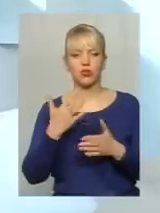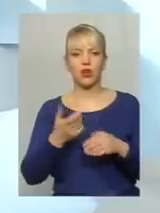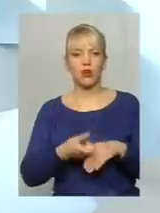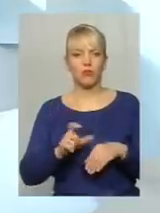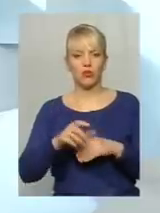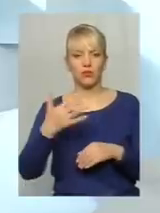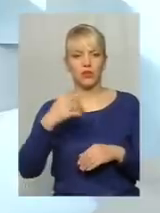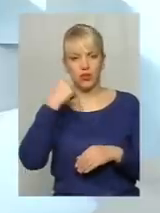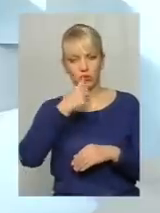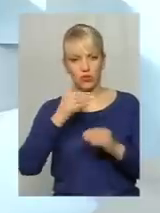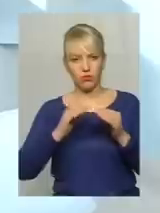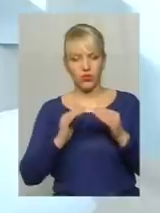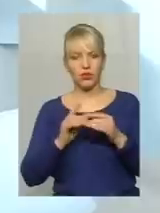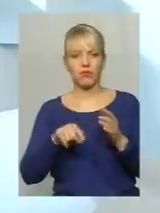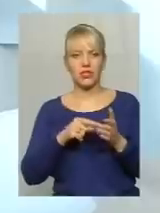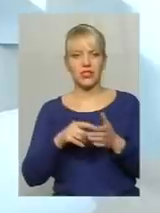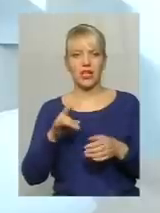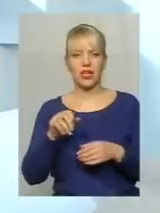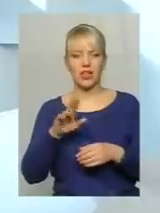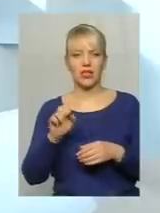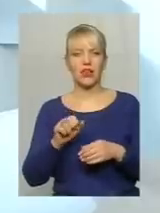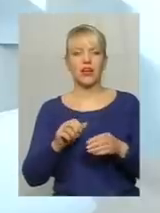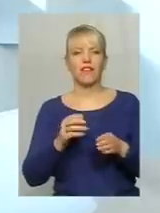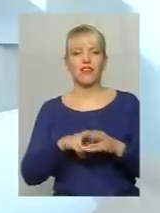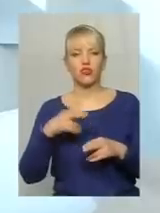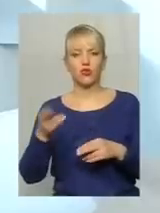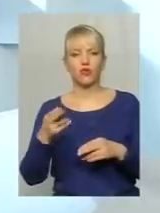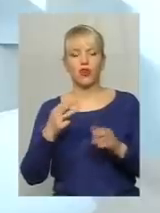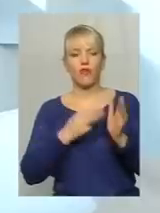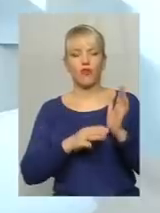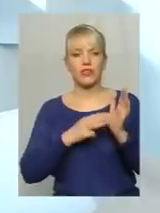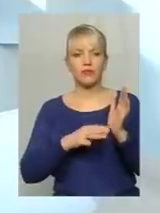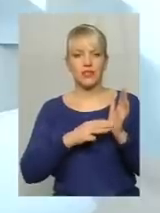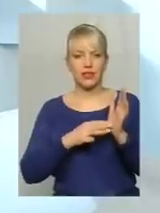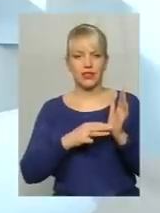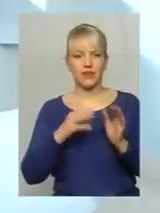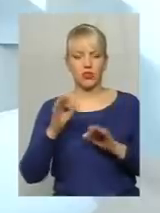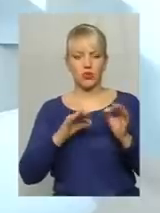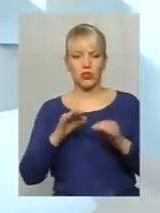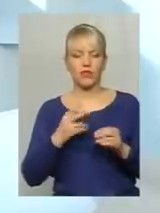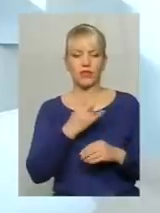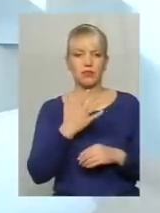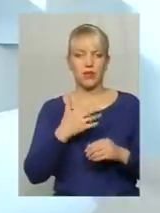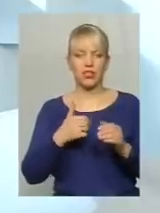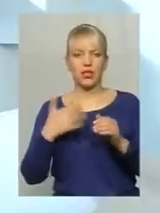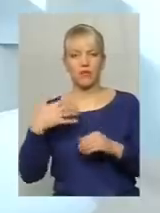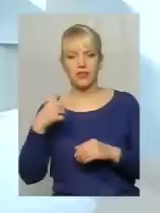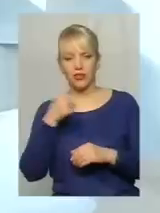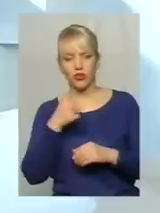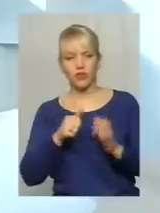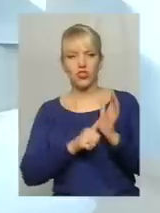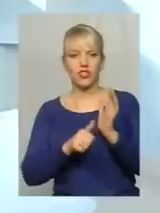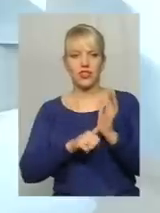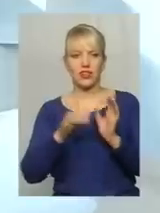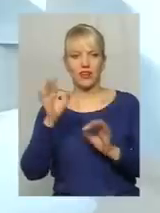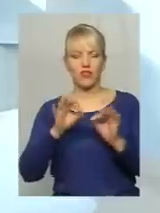міська рада відшкодовує 80%. 25-50 років, міська рада 60%